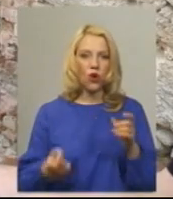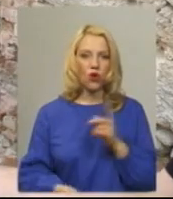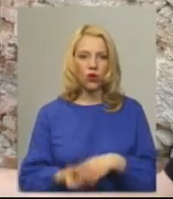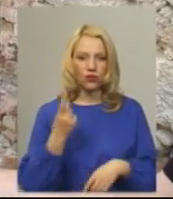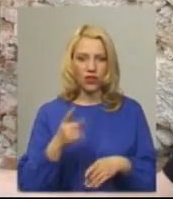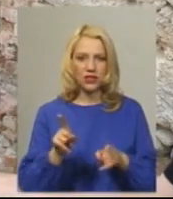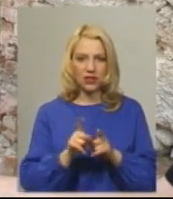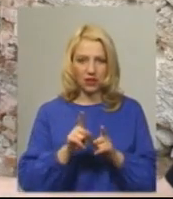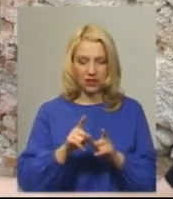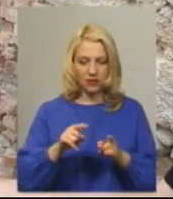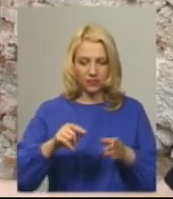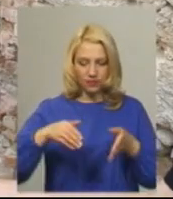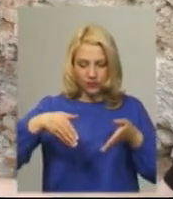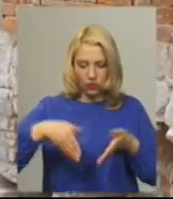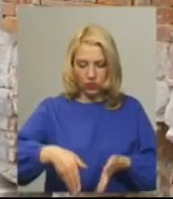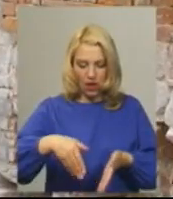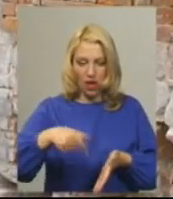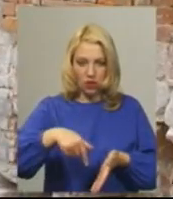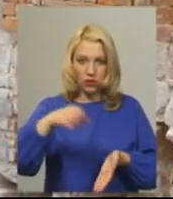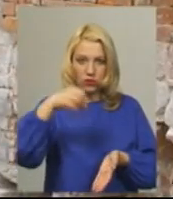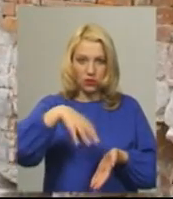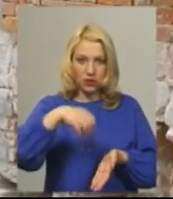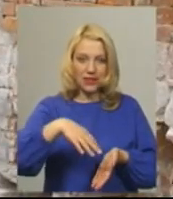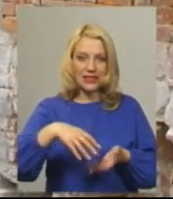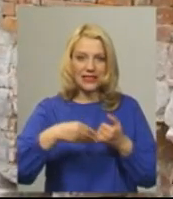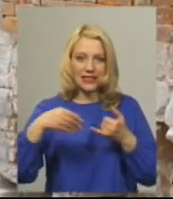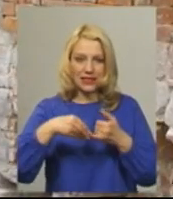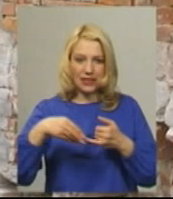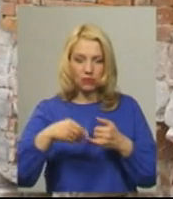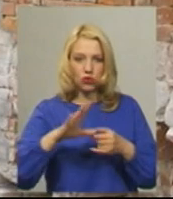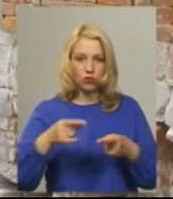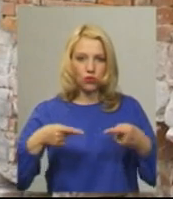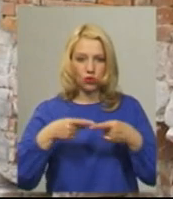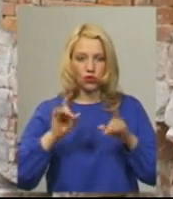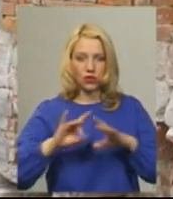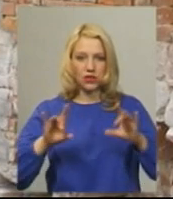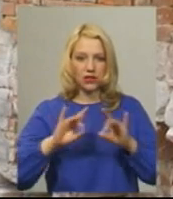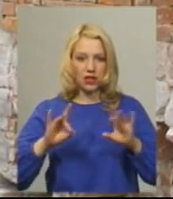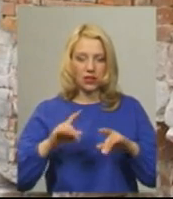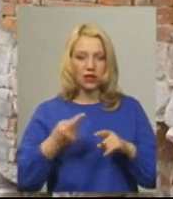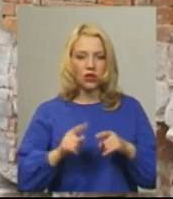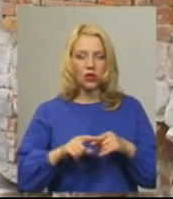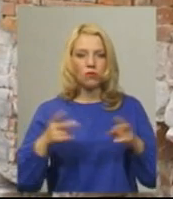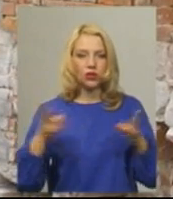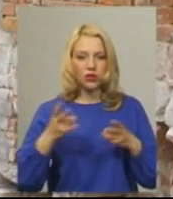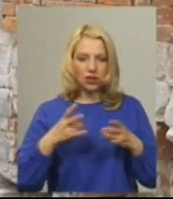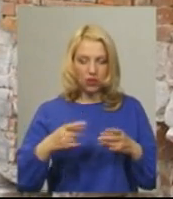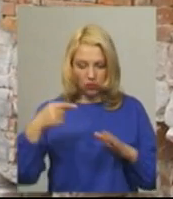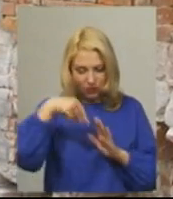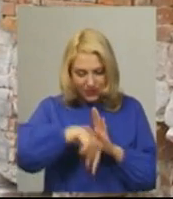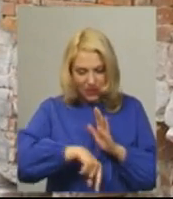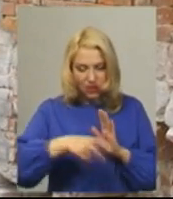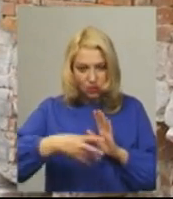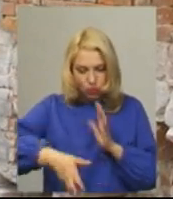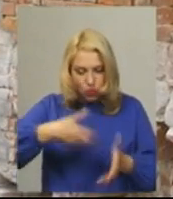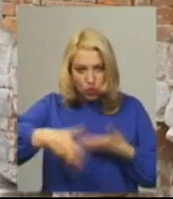конструкція, яку засипали грунтом. Для того, щоб більш точно сказати, нам потрібно зсередини розкопати